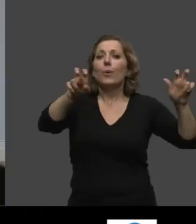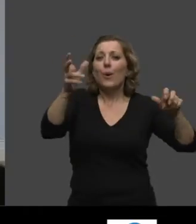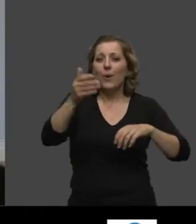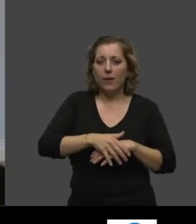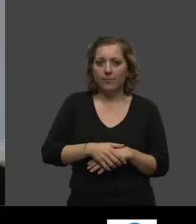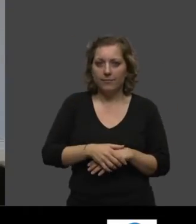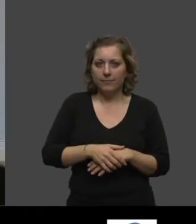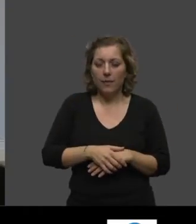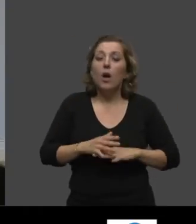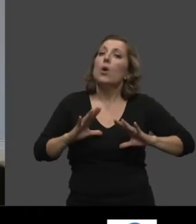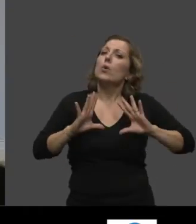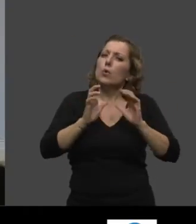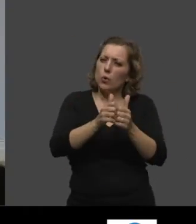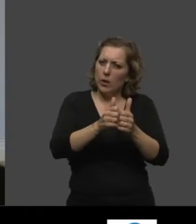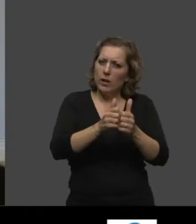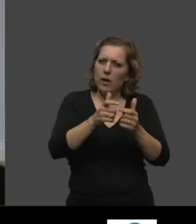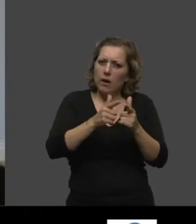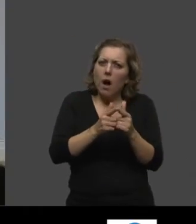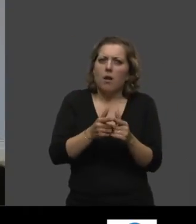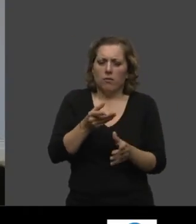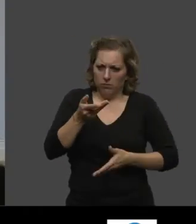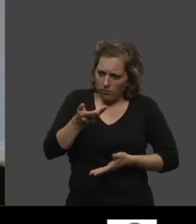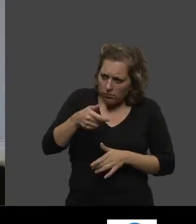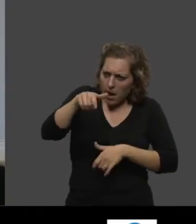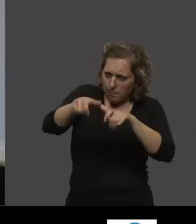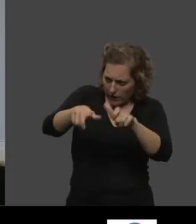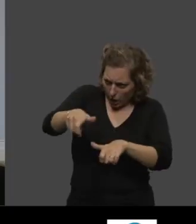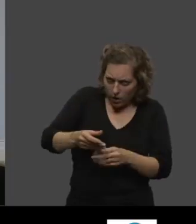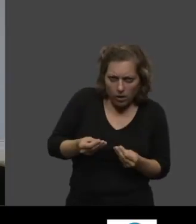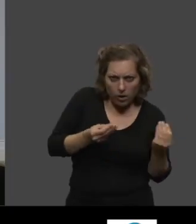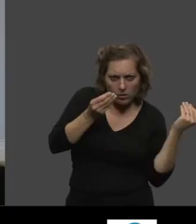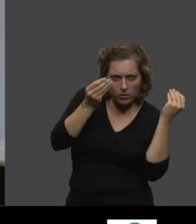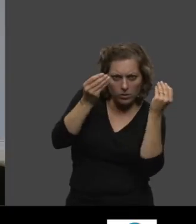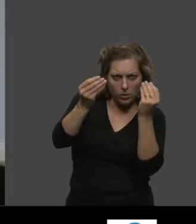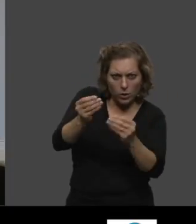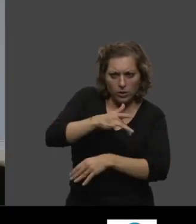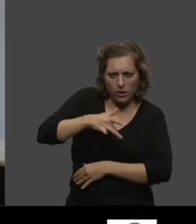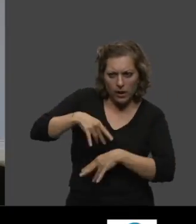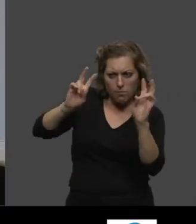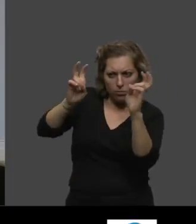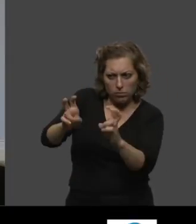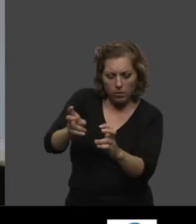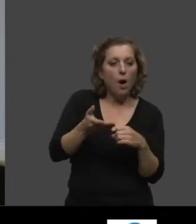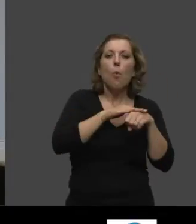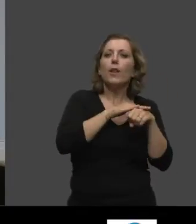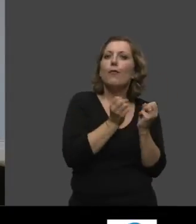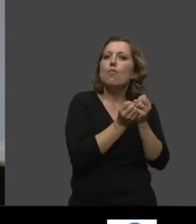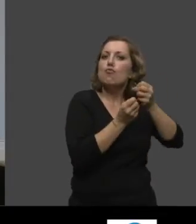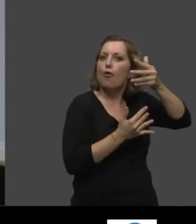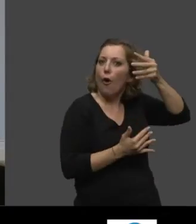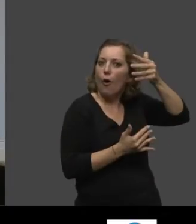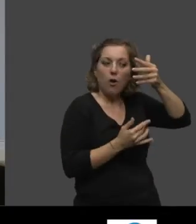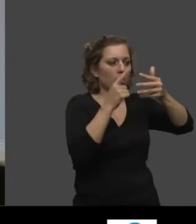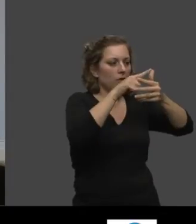sa préface. Parmi le nombre des causes multipliées qui concourent à détruire la santé des hommes, la plus